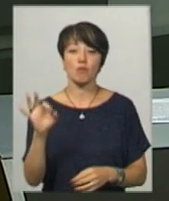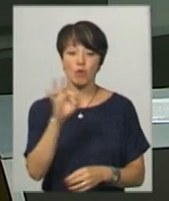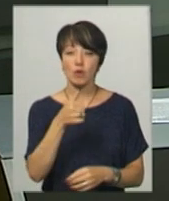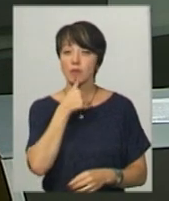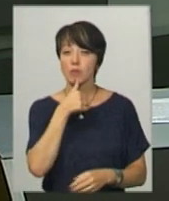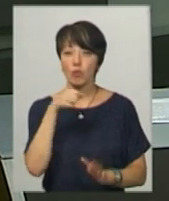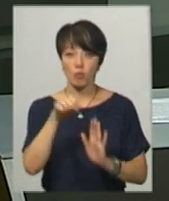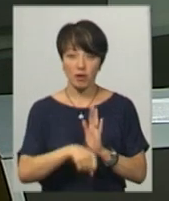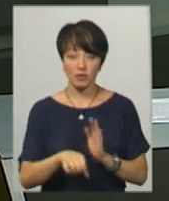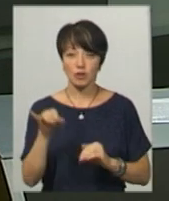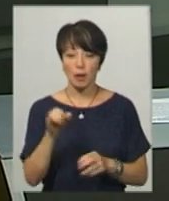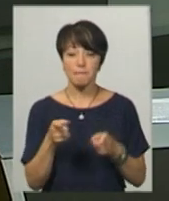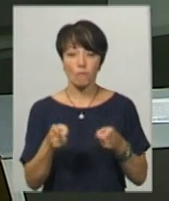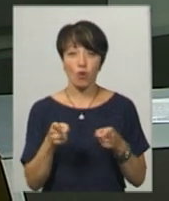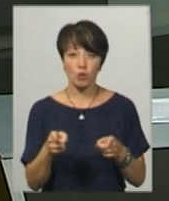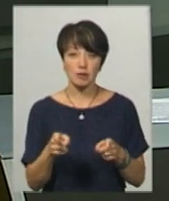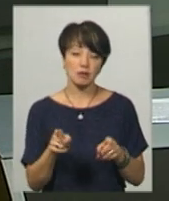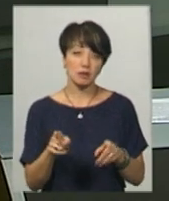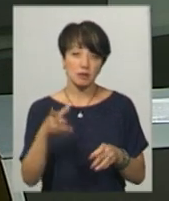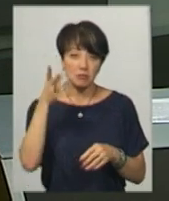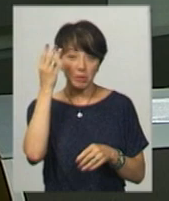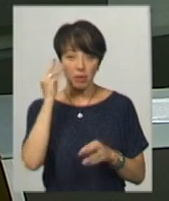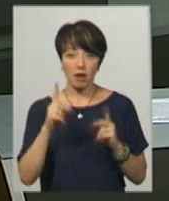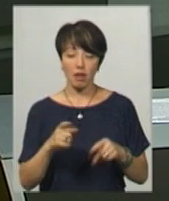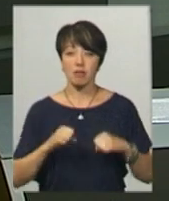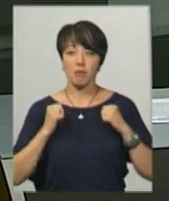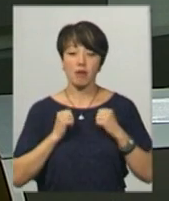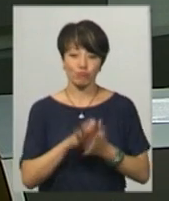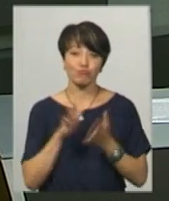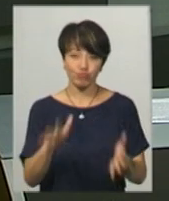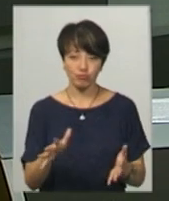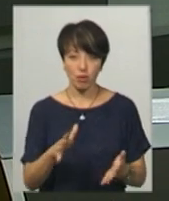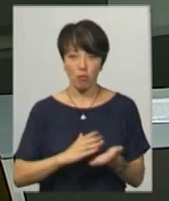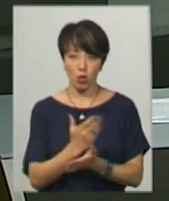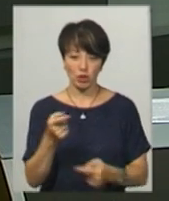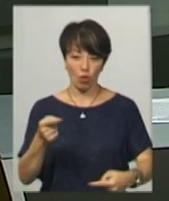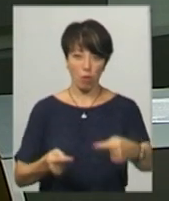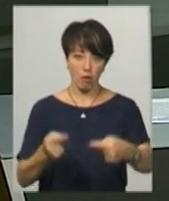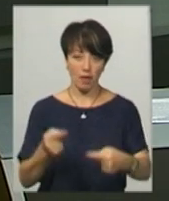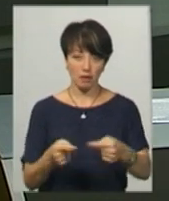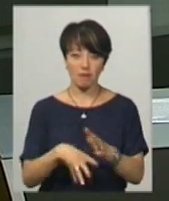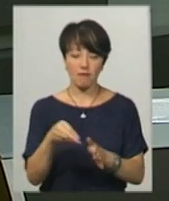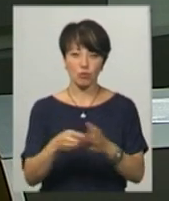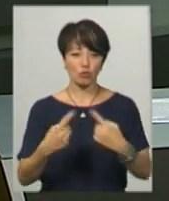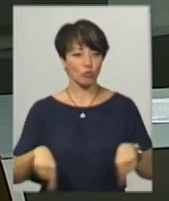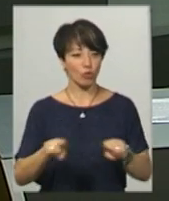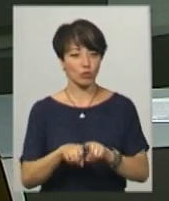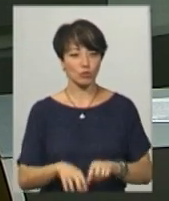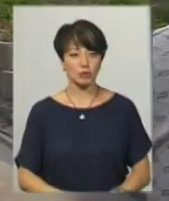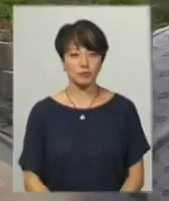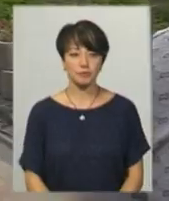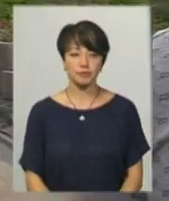замаху на вбивство та погрози сприймають як намагання дискредитувати свого політичного опонента на виборчому окрузі.